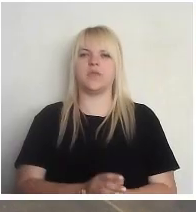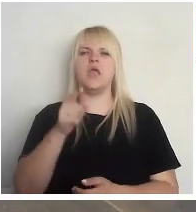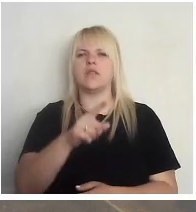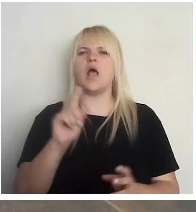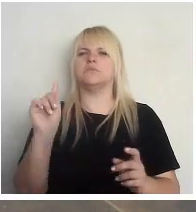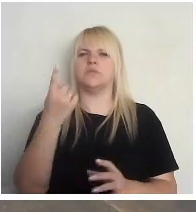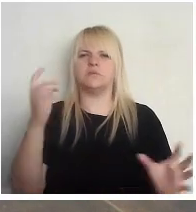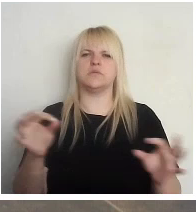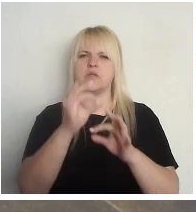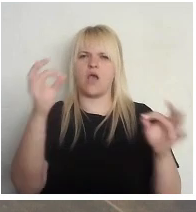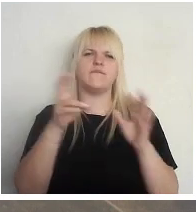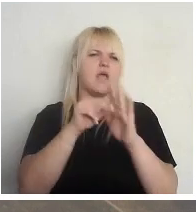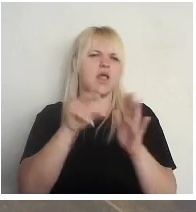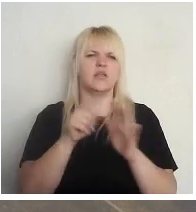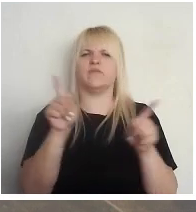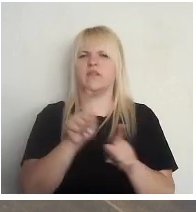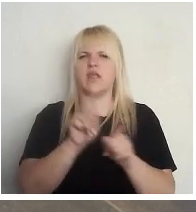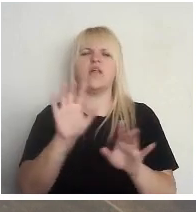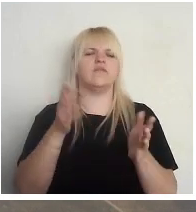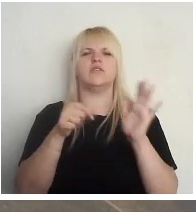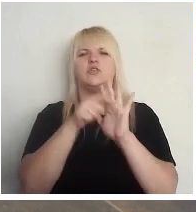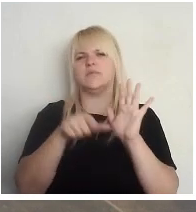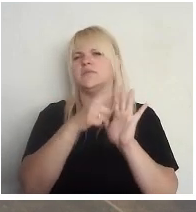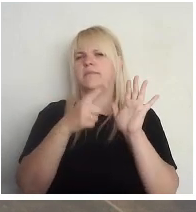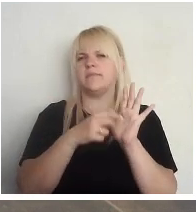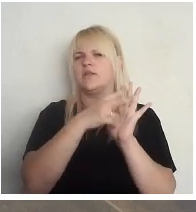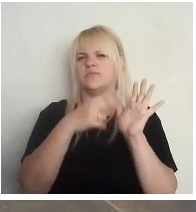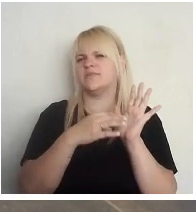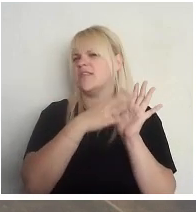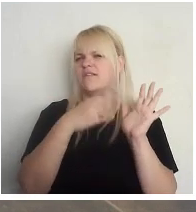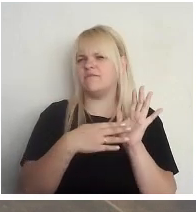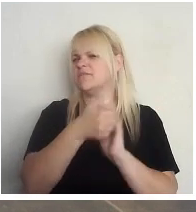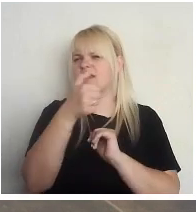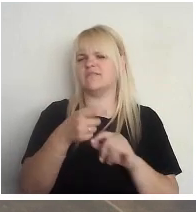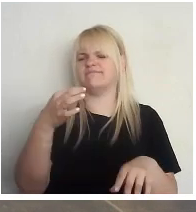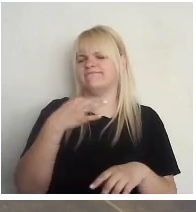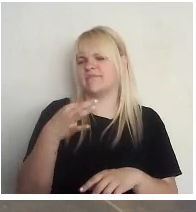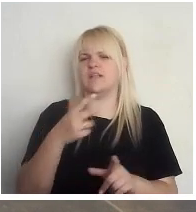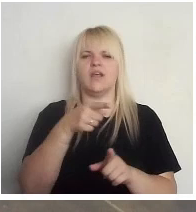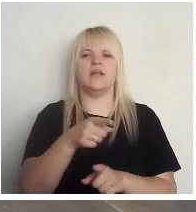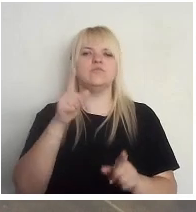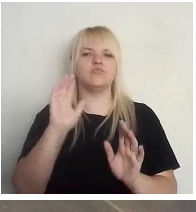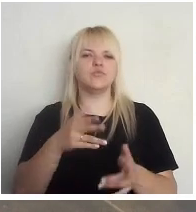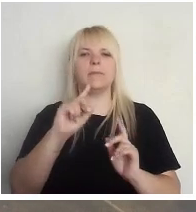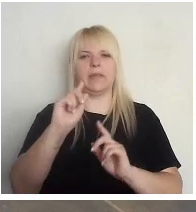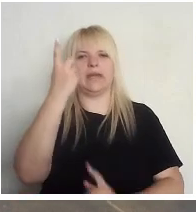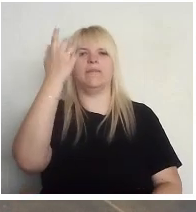vēlēšanas ir vienalga, vai tas ir 16, 18 vai 19 gadavos ļoti daudziem būs tā kā tāds pirmais izmēģinājums, vispār kaut ko domāt